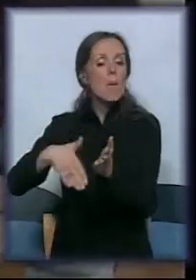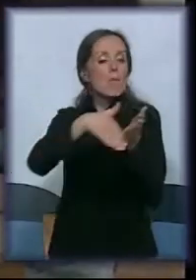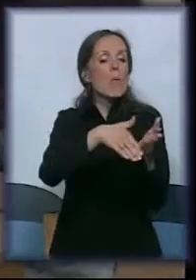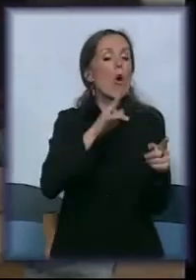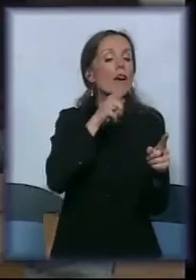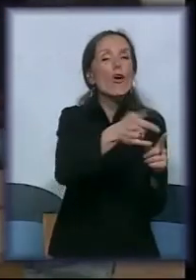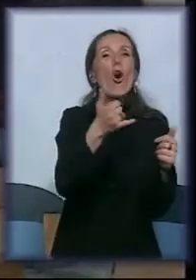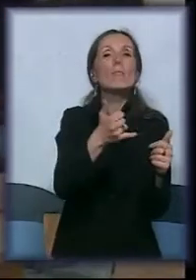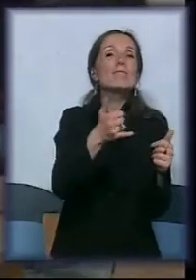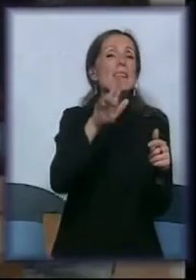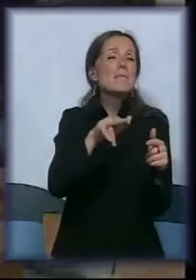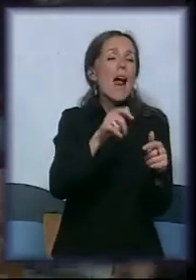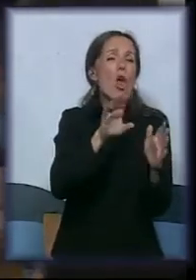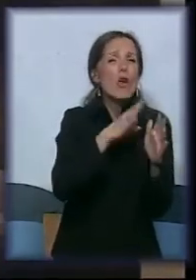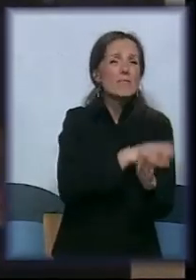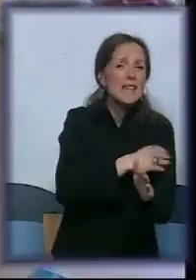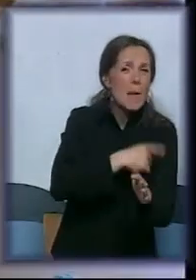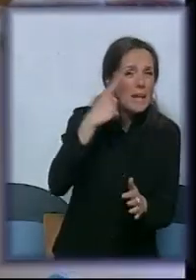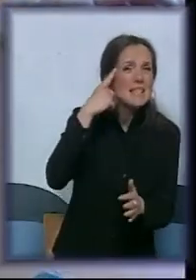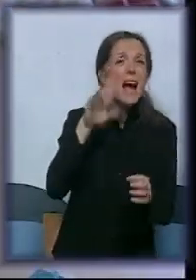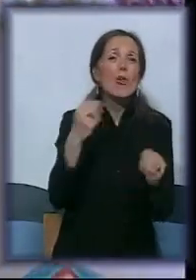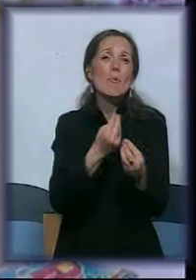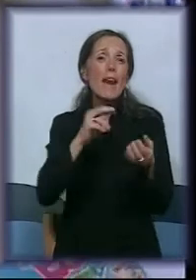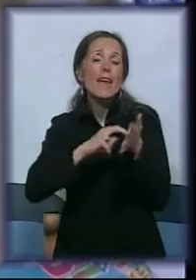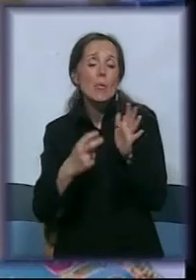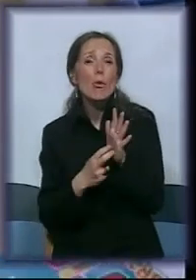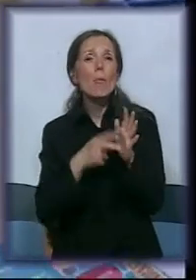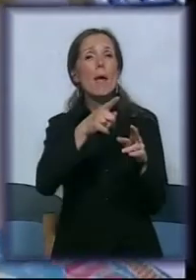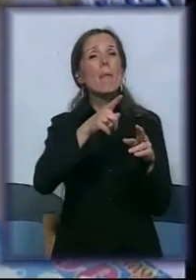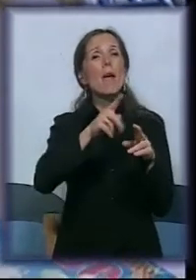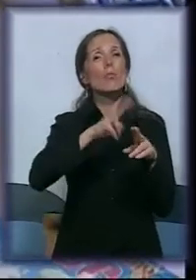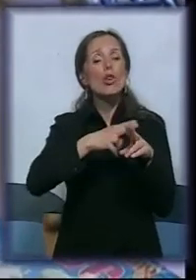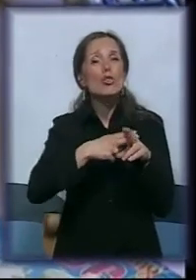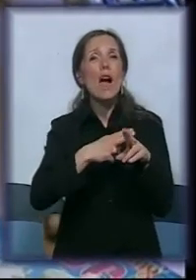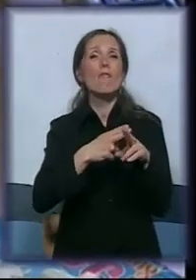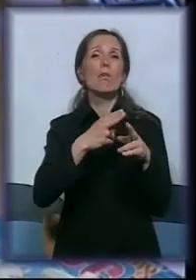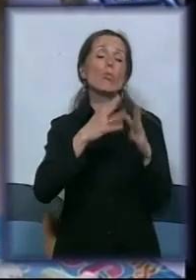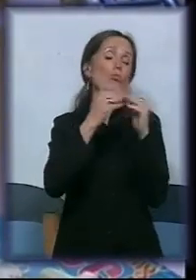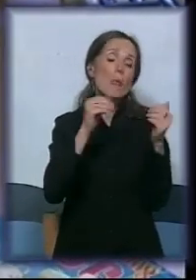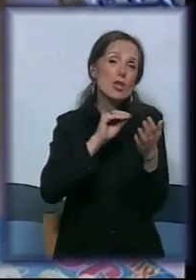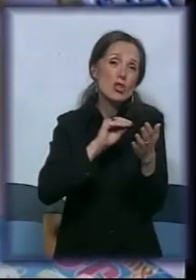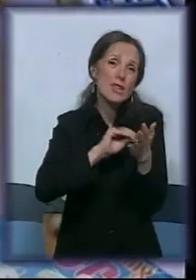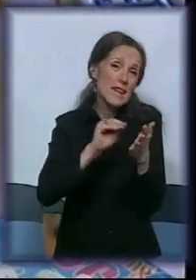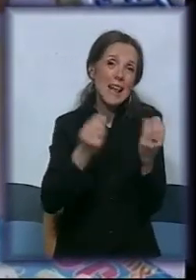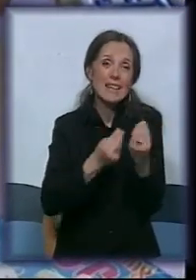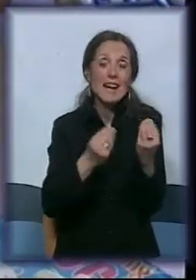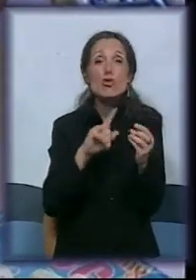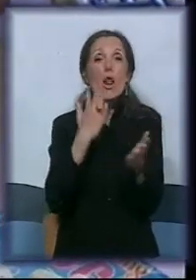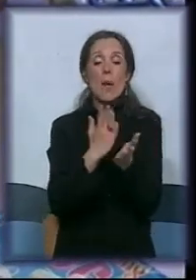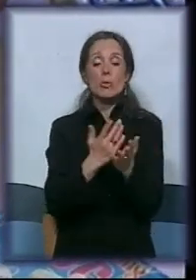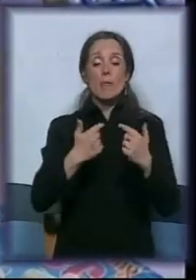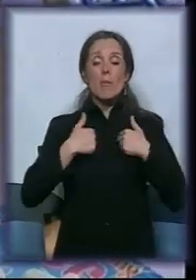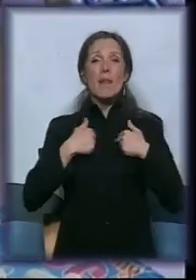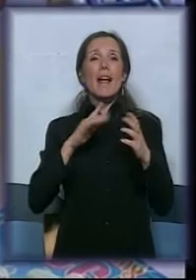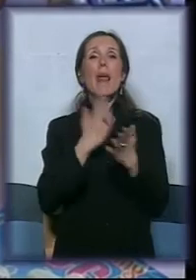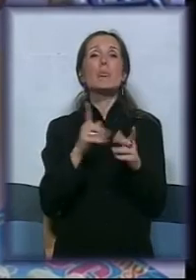tom rešavanju tog nekog problema, domaćeg zadatka, kao god već prosto da ne budemo mi ti, da ne bude takozvano to